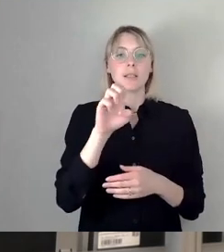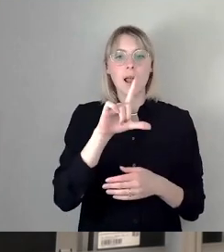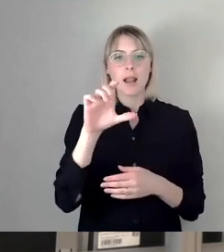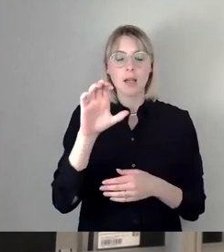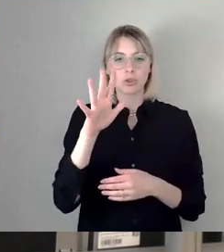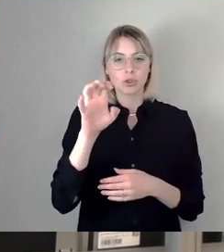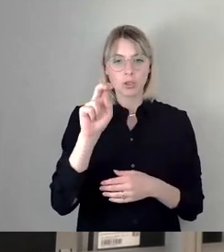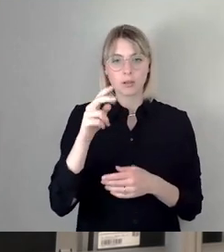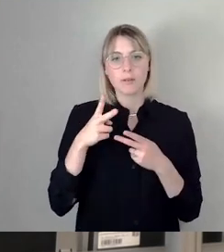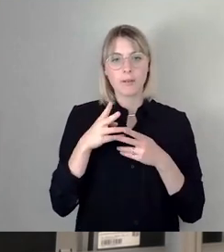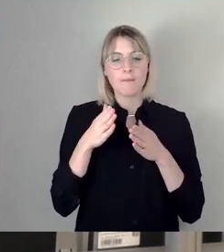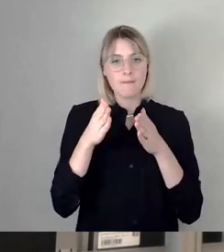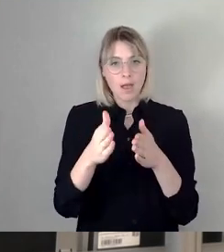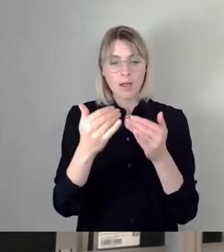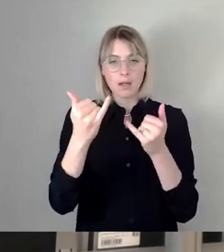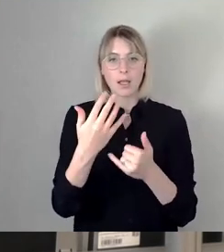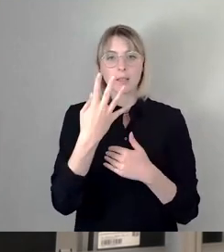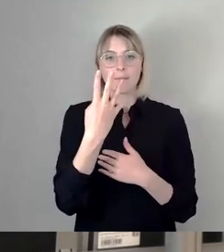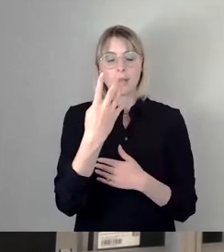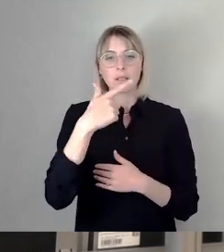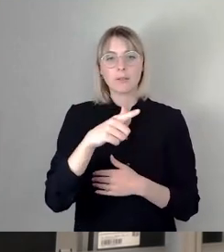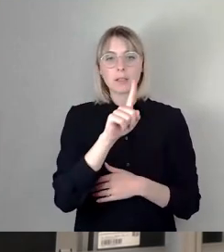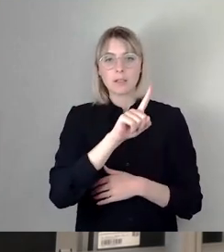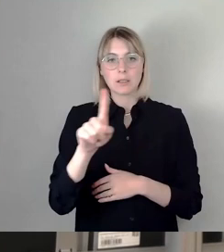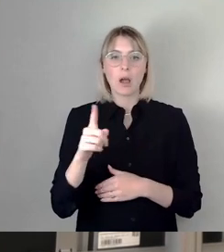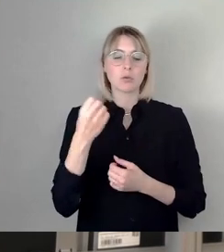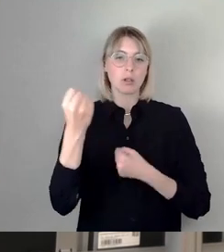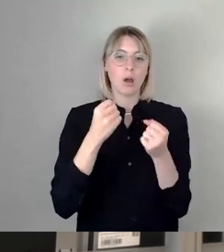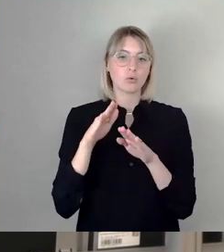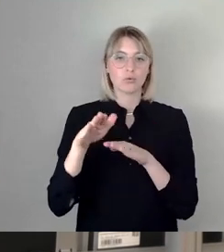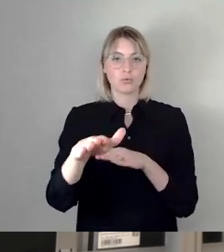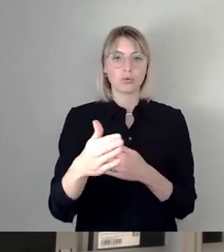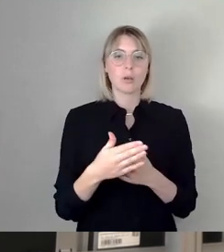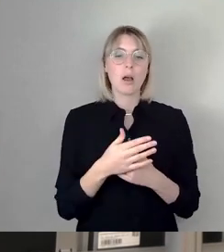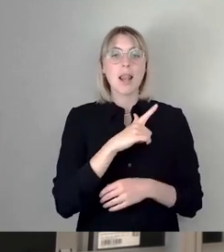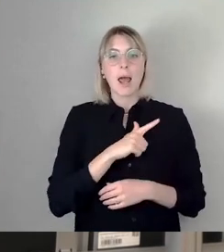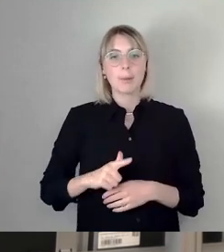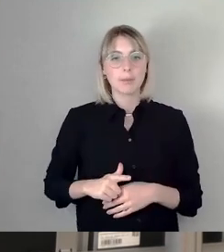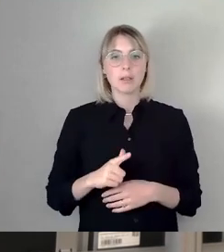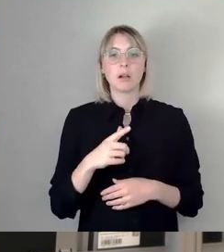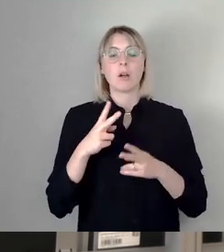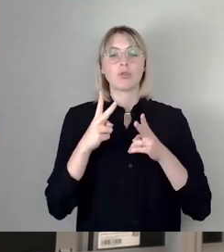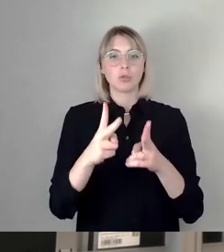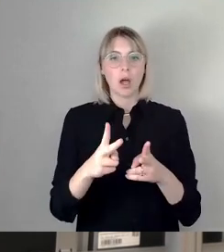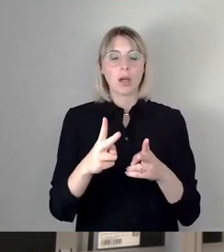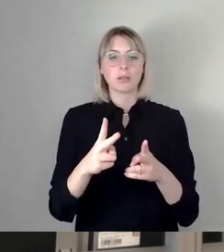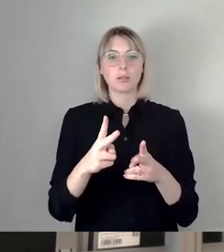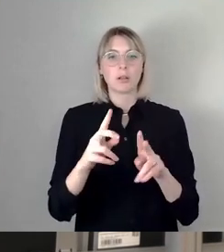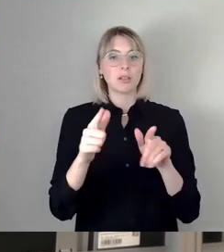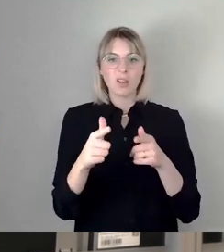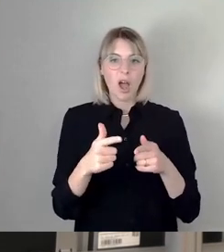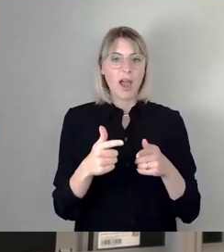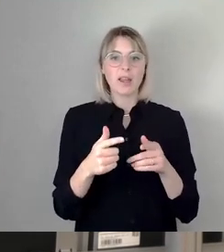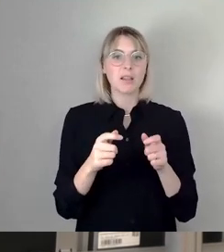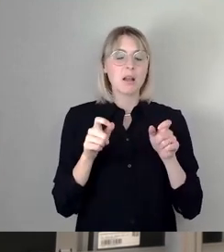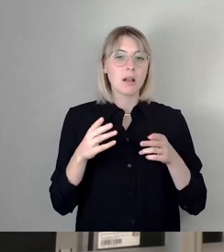24.000, 23.000 Autos. Auf der Leipziger Straße, wo es kein eigenes Gleisbett gibt, wo die Autos